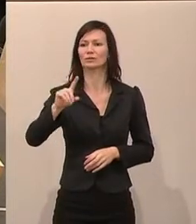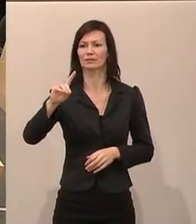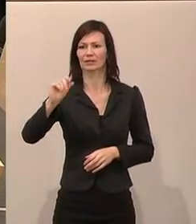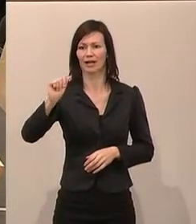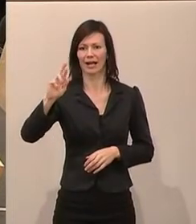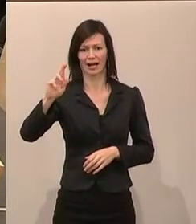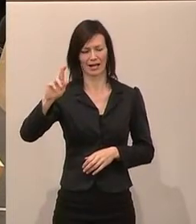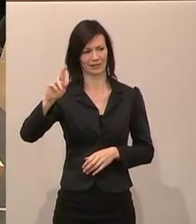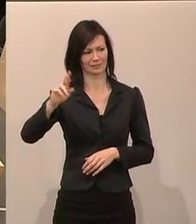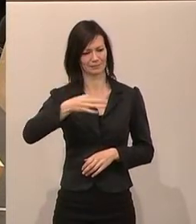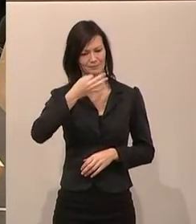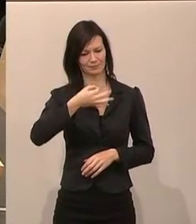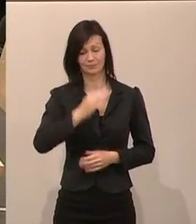polnischen Katowice mutig voranschreitet.